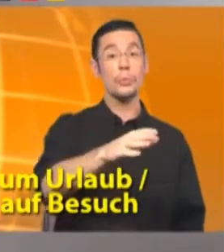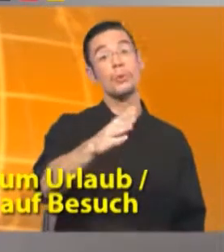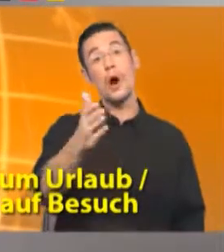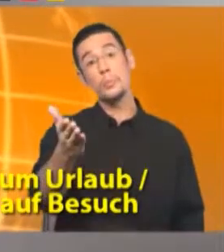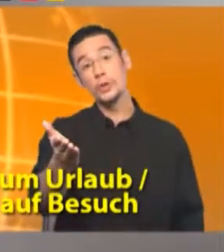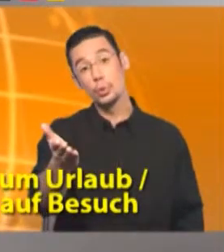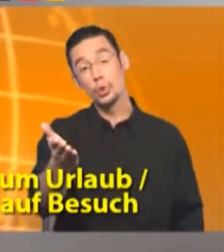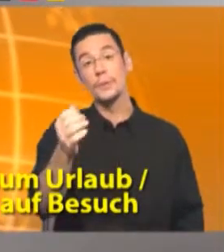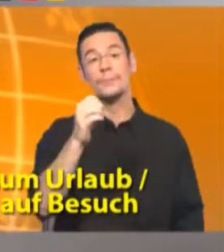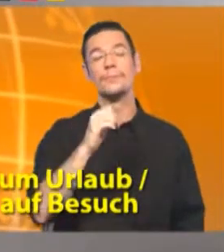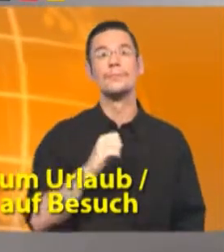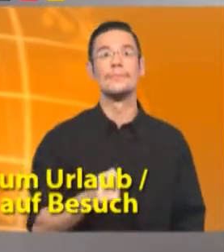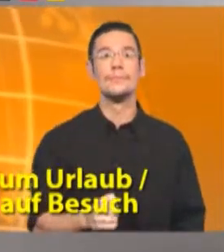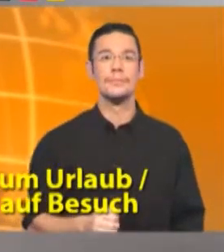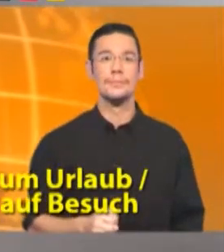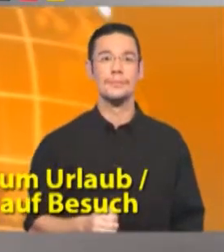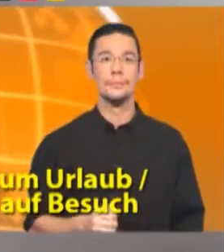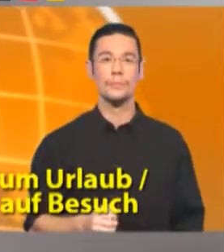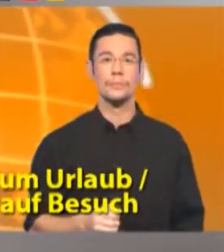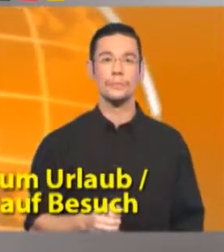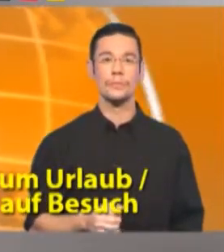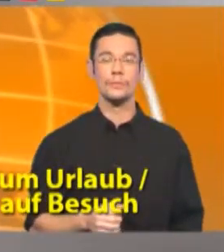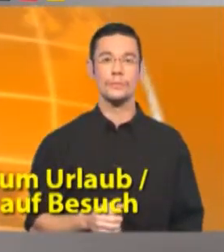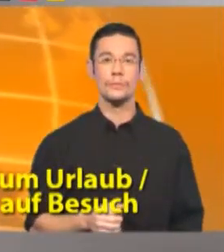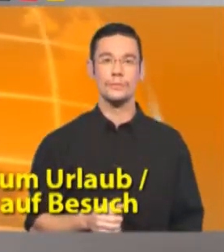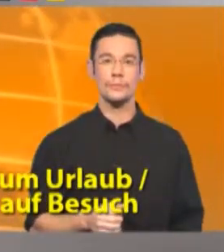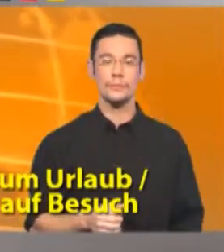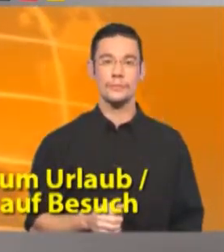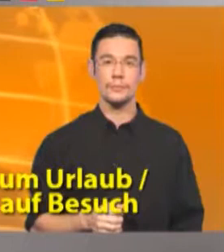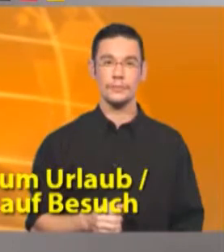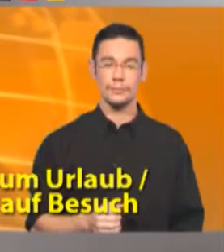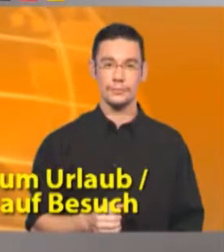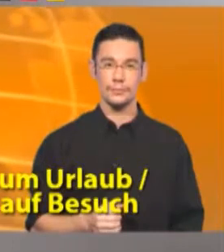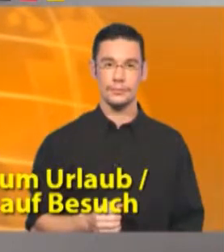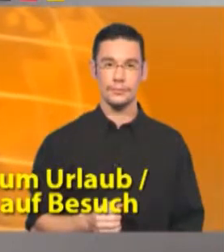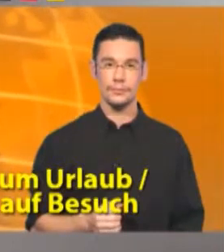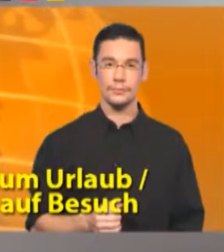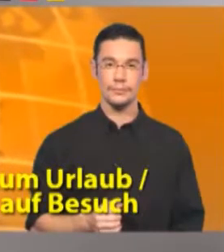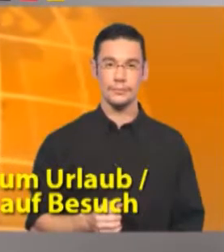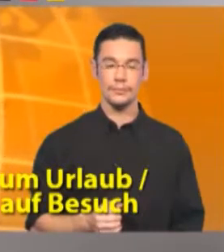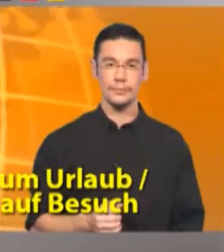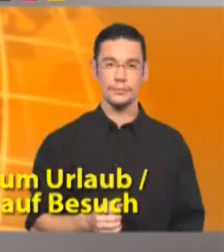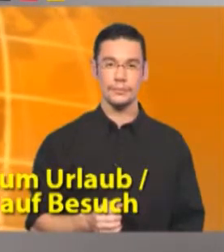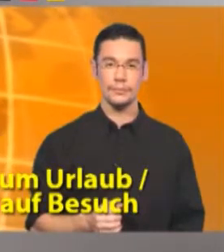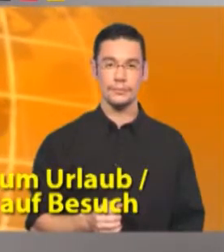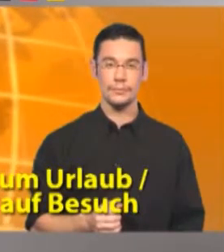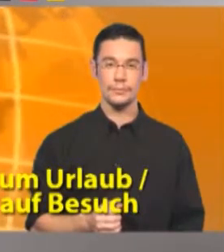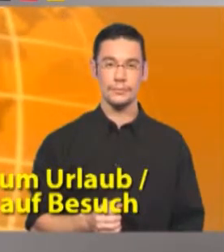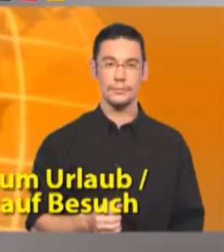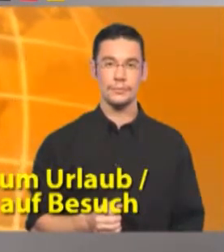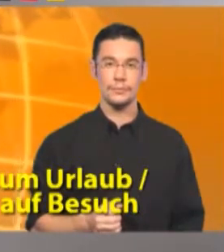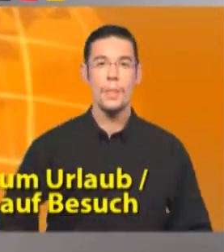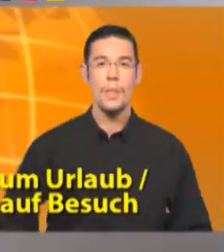Urlaub. Auf Besuch. Per vacanza. In visita. Per vacanza.